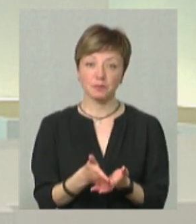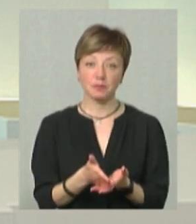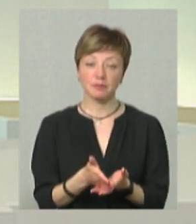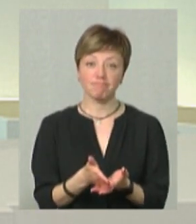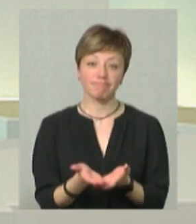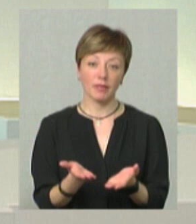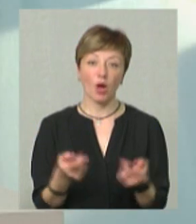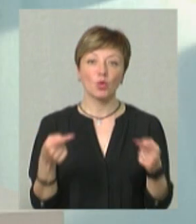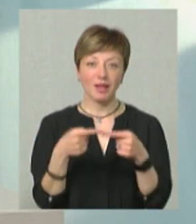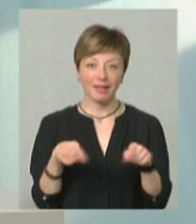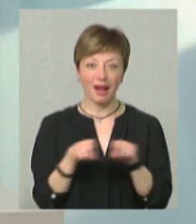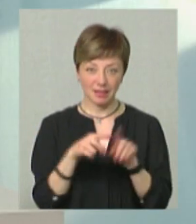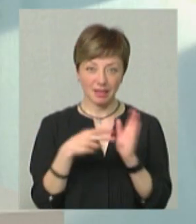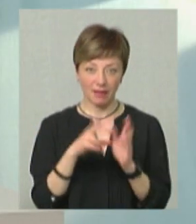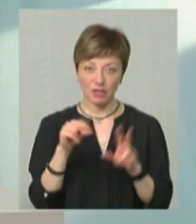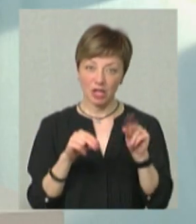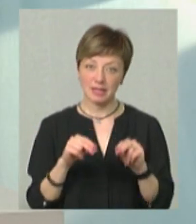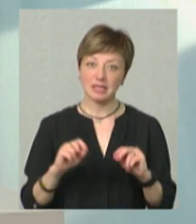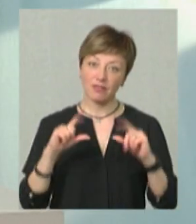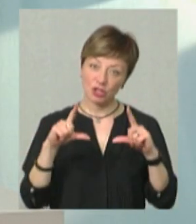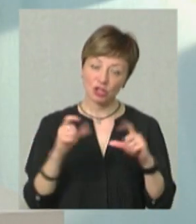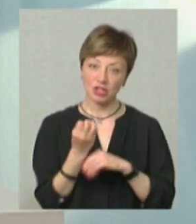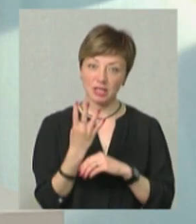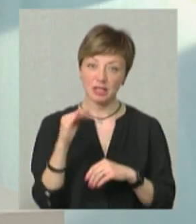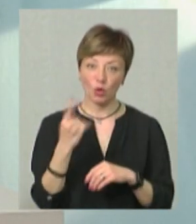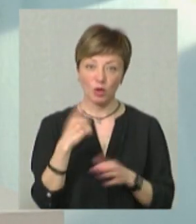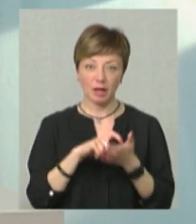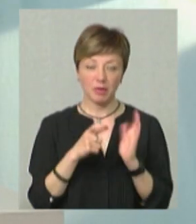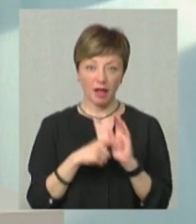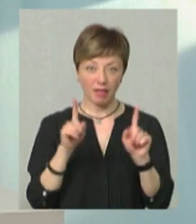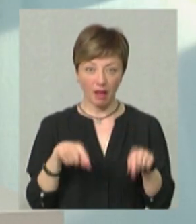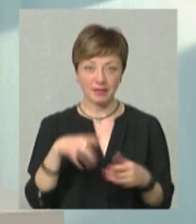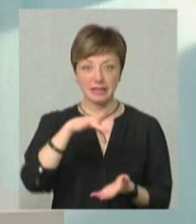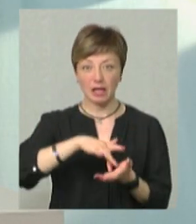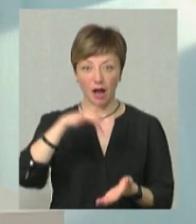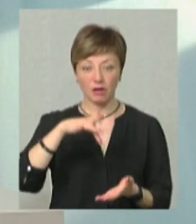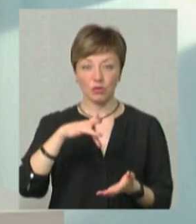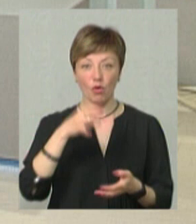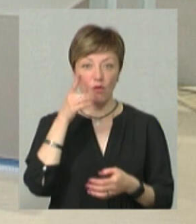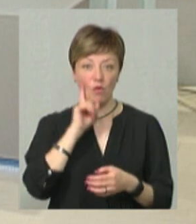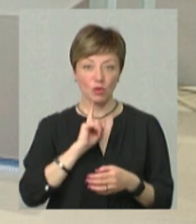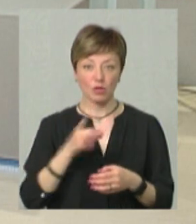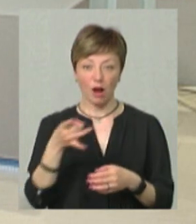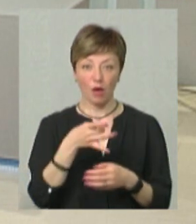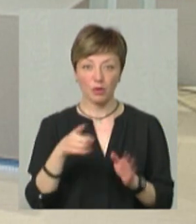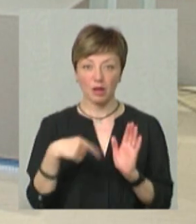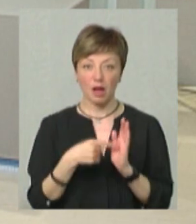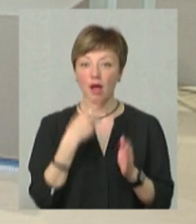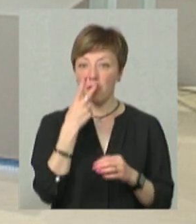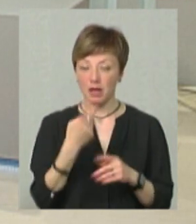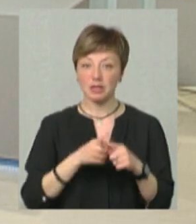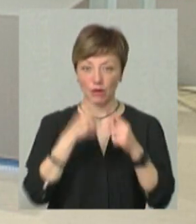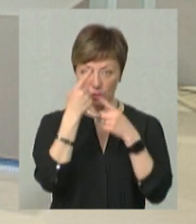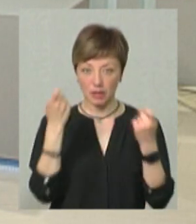Я уточнюю, така ціна ви вважаєте завищена? 14 тисяч за одну кімнатну, навіть у найцентральнішому, у найкомфортнішому районі? Я бачу це